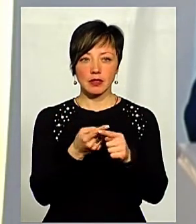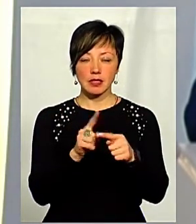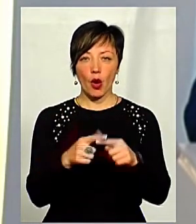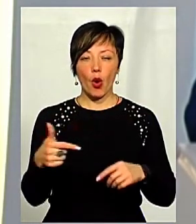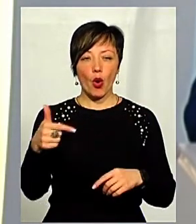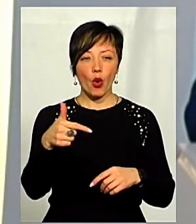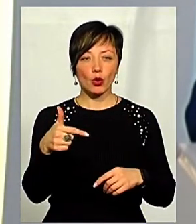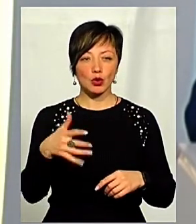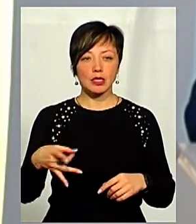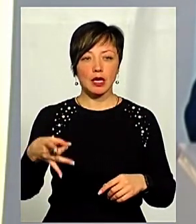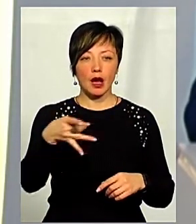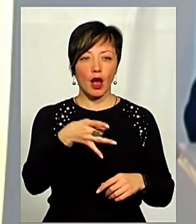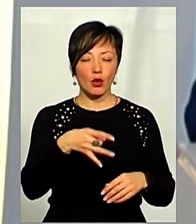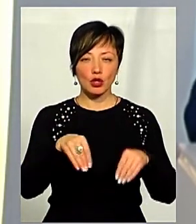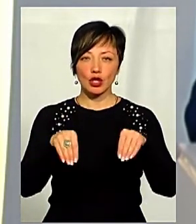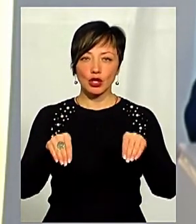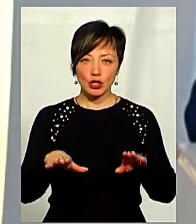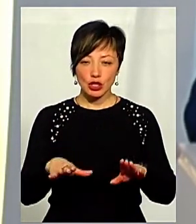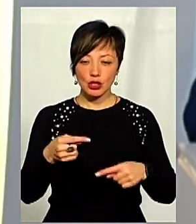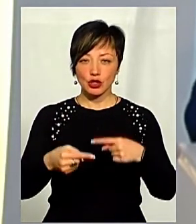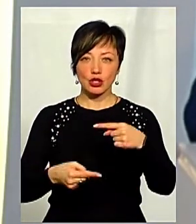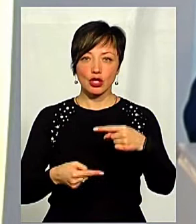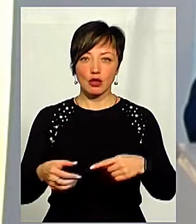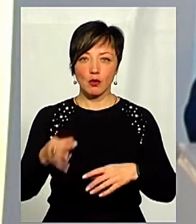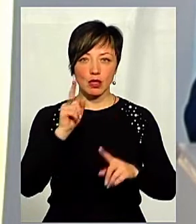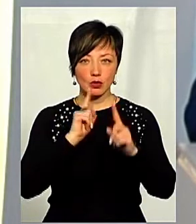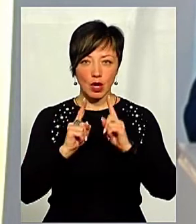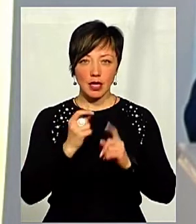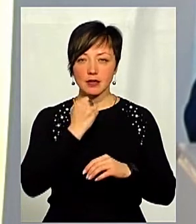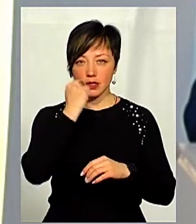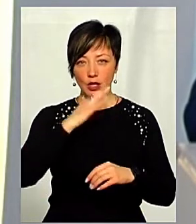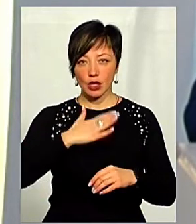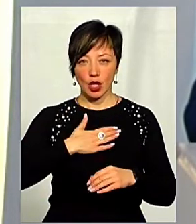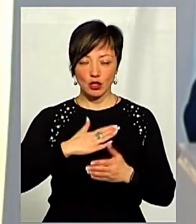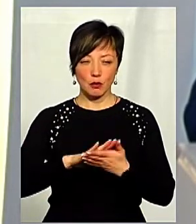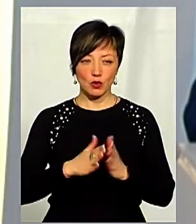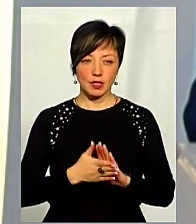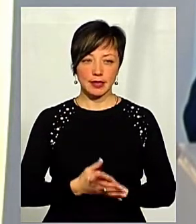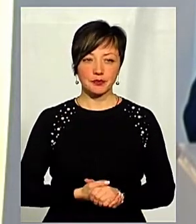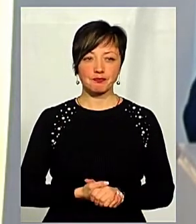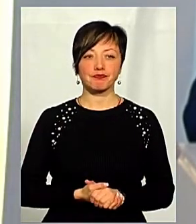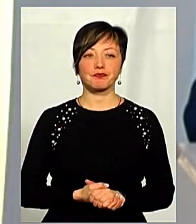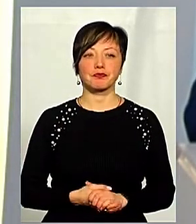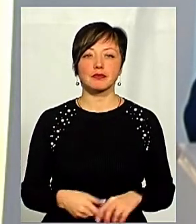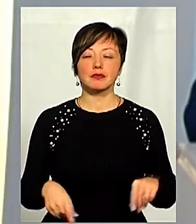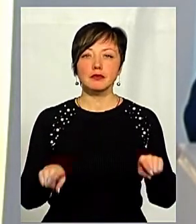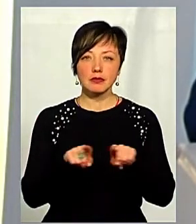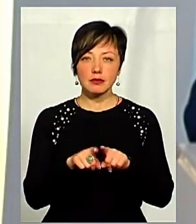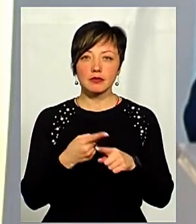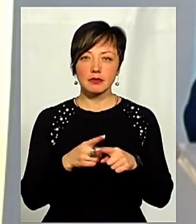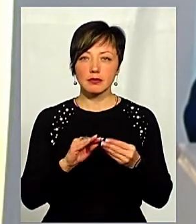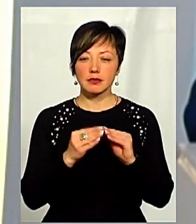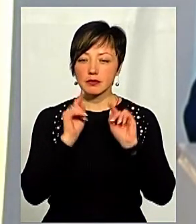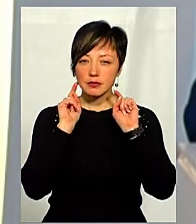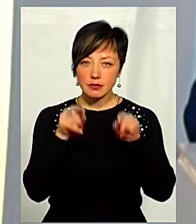в Городоцькому районі. Це саме рішення, яке було проведене через обласну раду завдяки нашій позиції. Також на цю